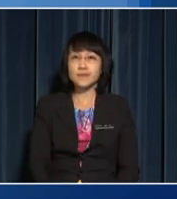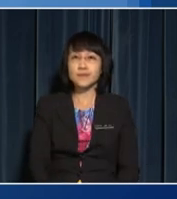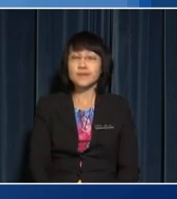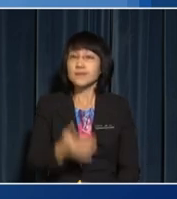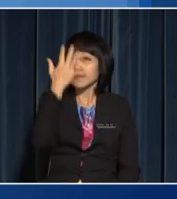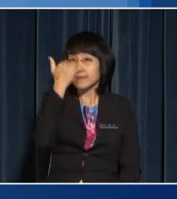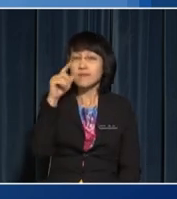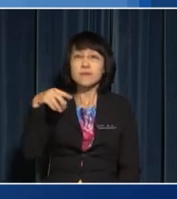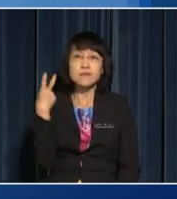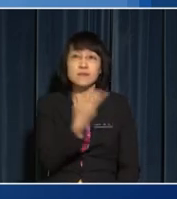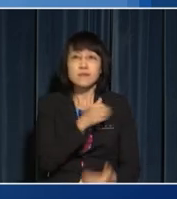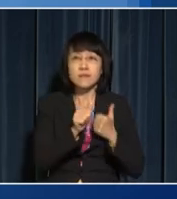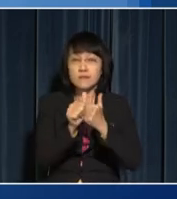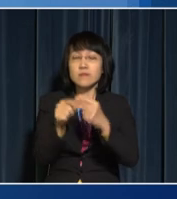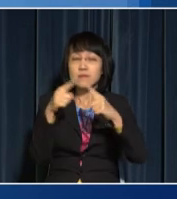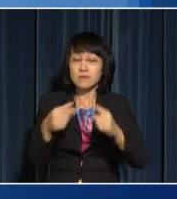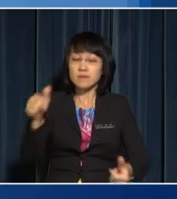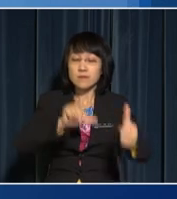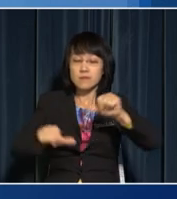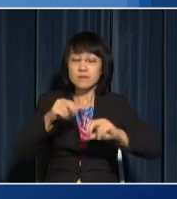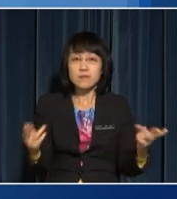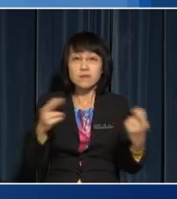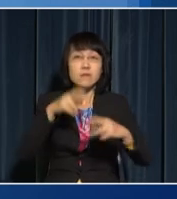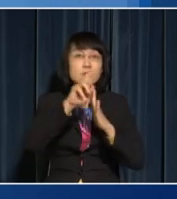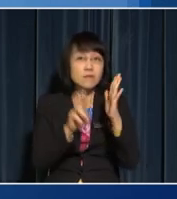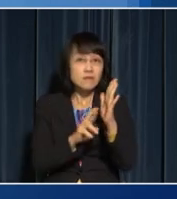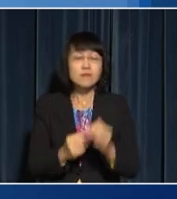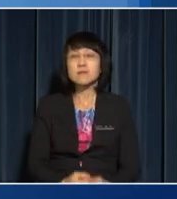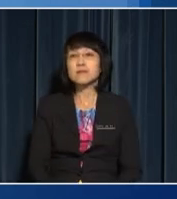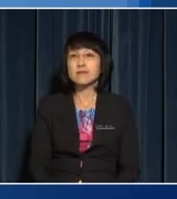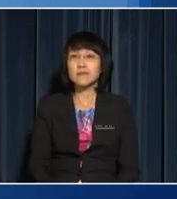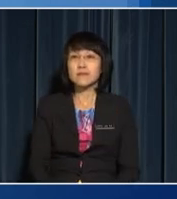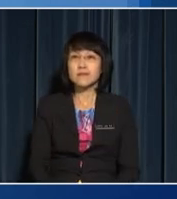Why must we adhere to science room rules?